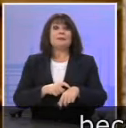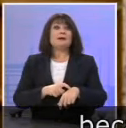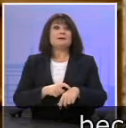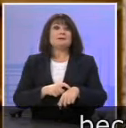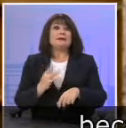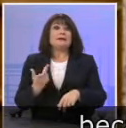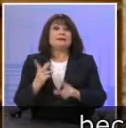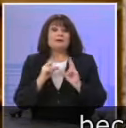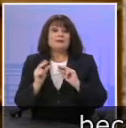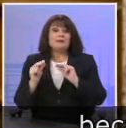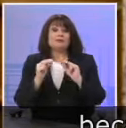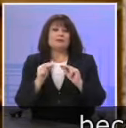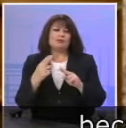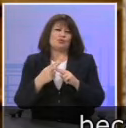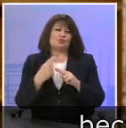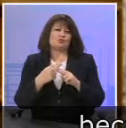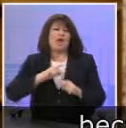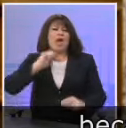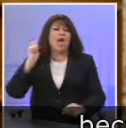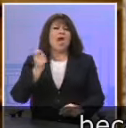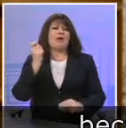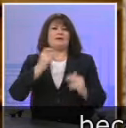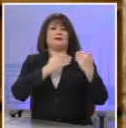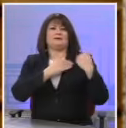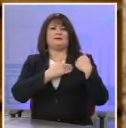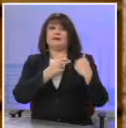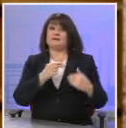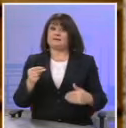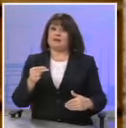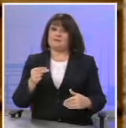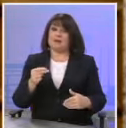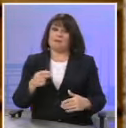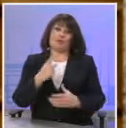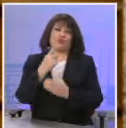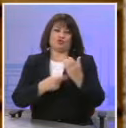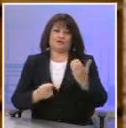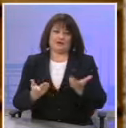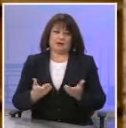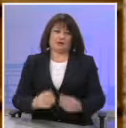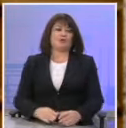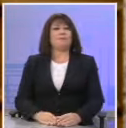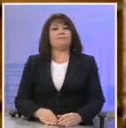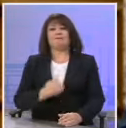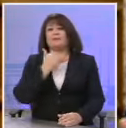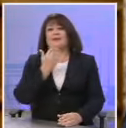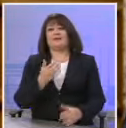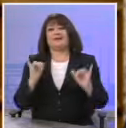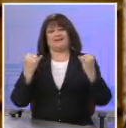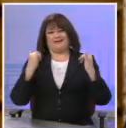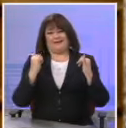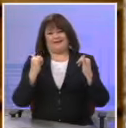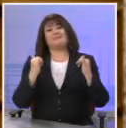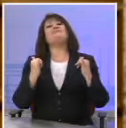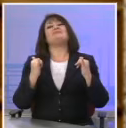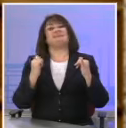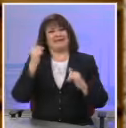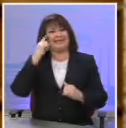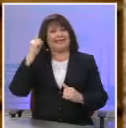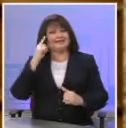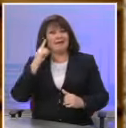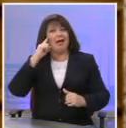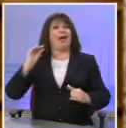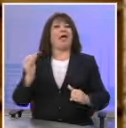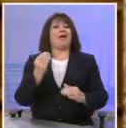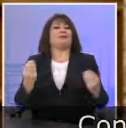ένα κέριο θέμα εθνικής ευθύνης, το οποίο δεν χωρά ούτε πλακίτσα ούτε η φιολογήματο.